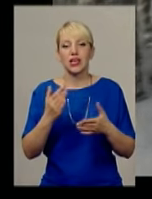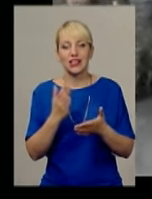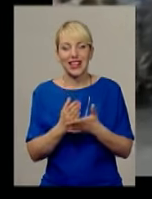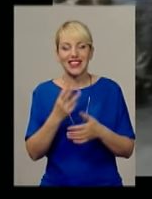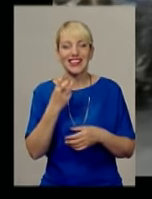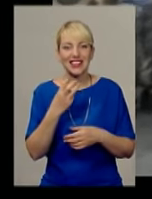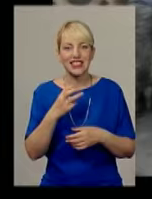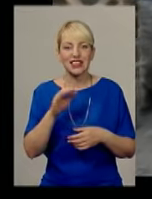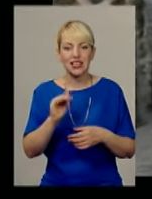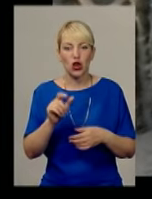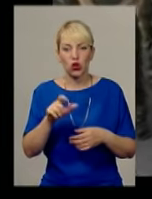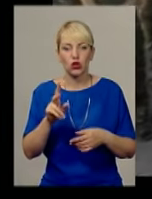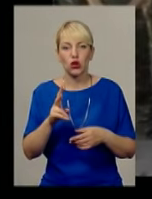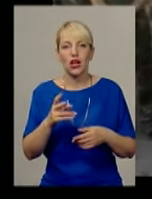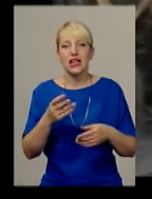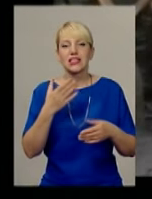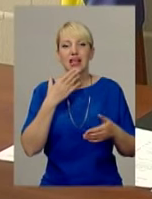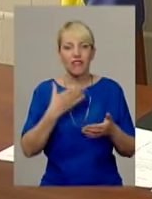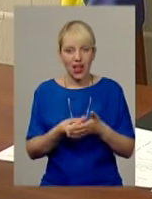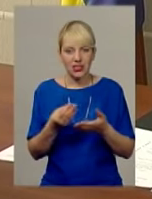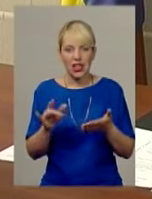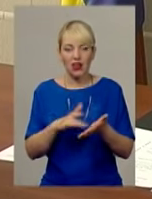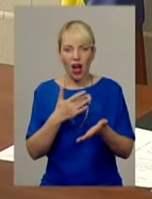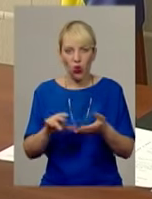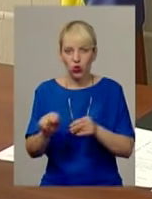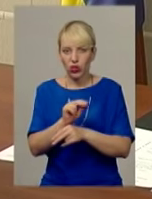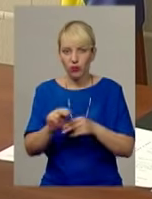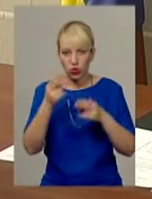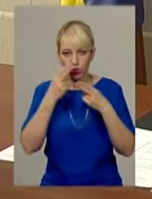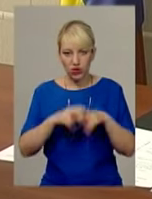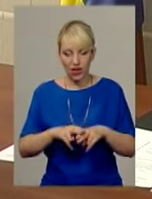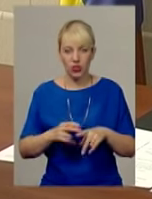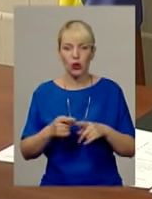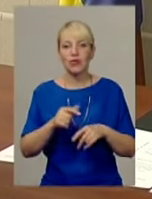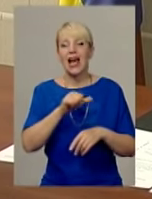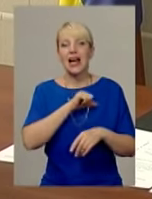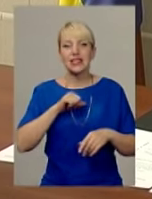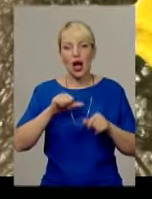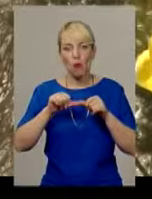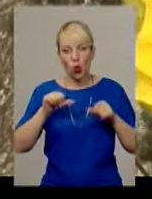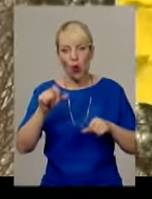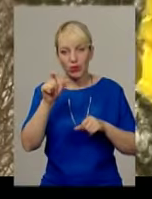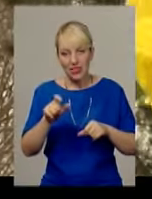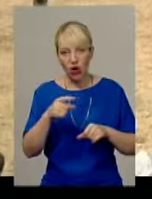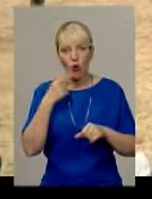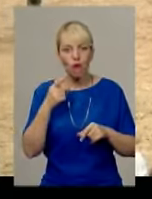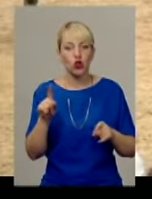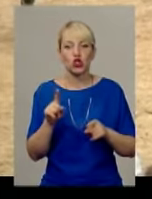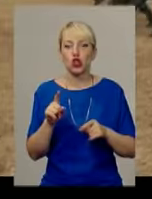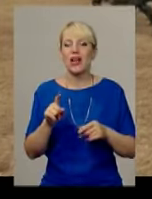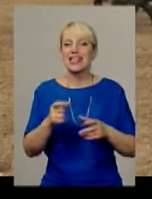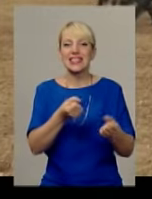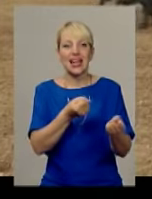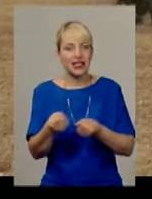люди з запчасті купували за власний рахунок. Хмельницький обласний військовий комісар Сергій Присягнюк запевнив, ніякої затримки з